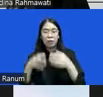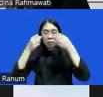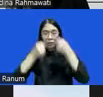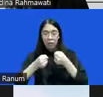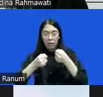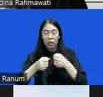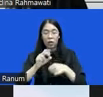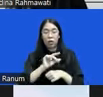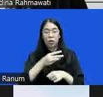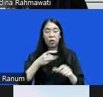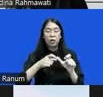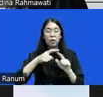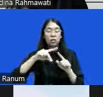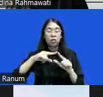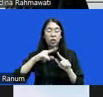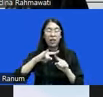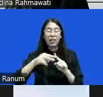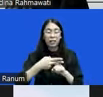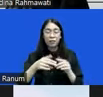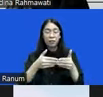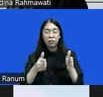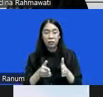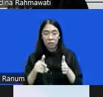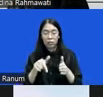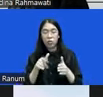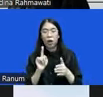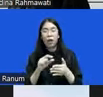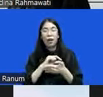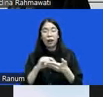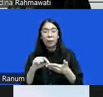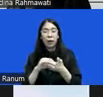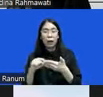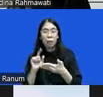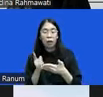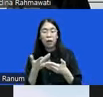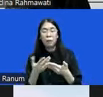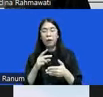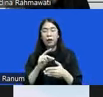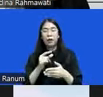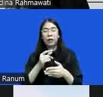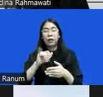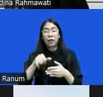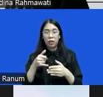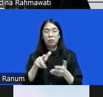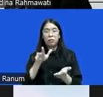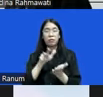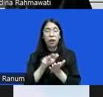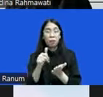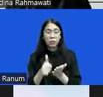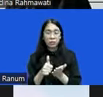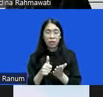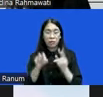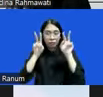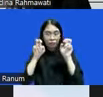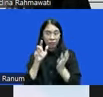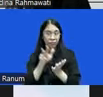ruang-ruang transaksional itu bahkan bisa dinamai dinamai sebagai restoratif justice bisa dilegalkan dalam tanda kutip